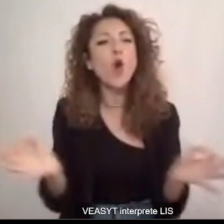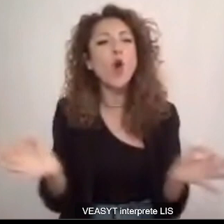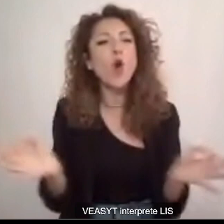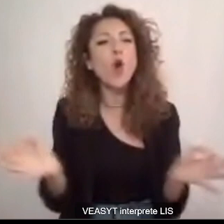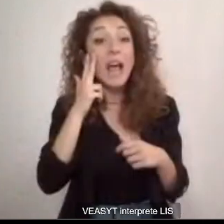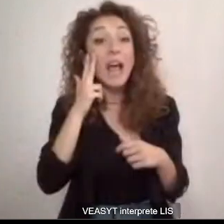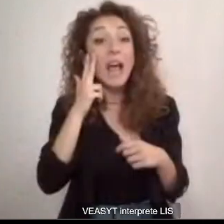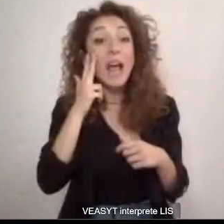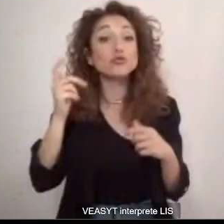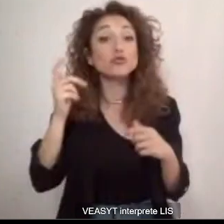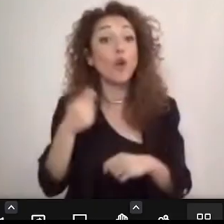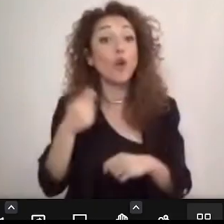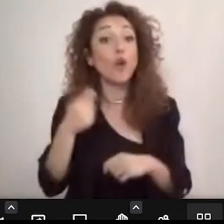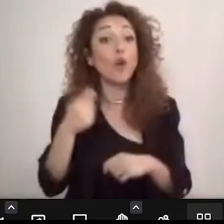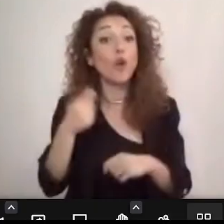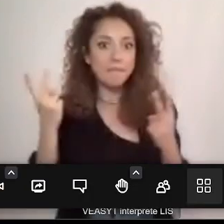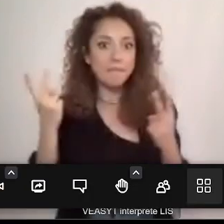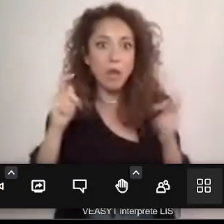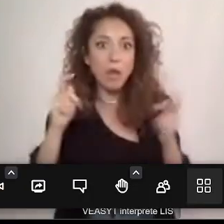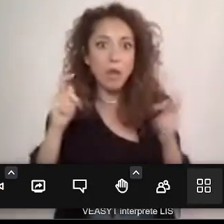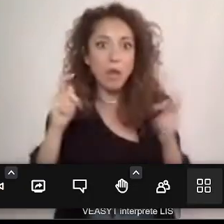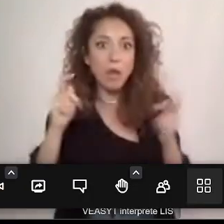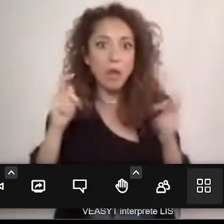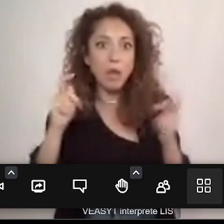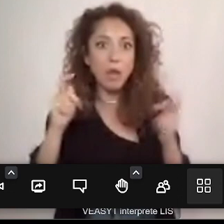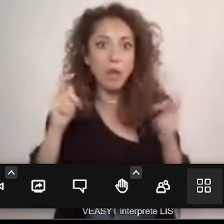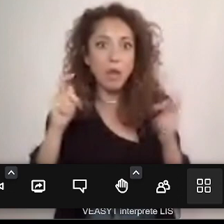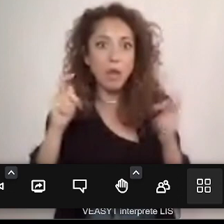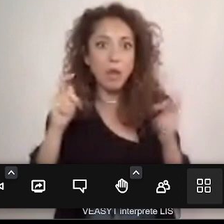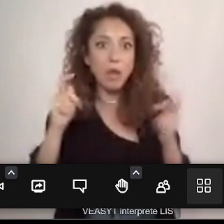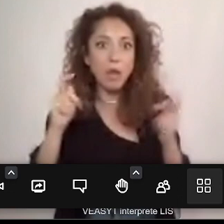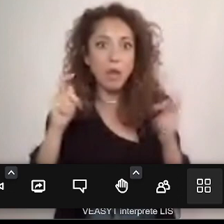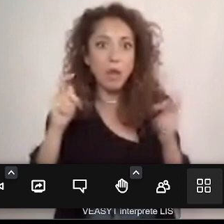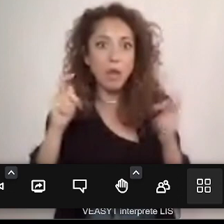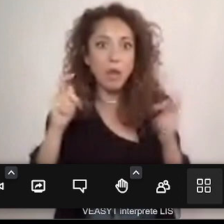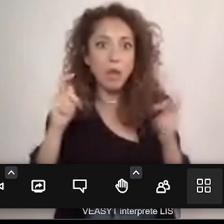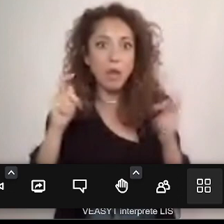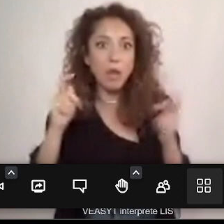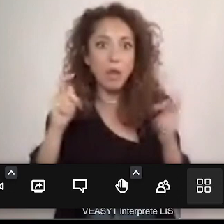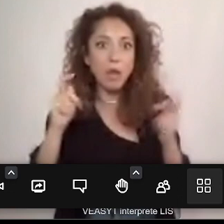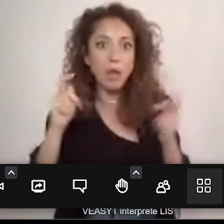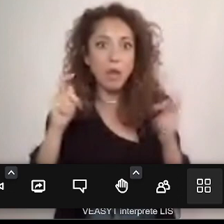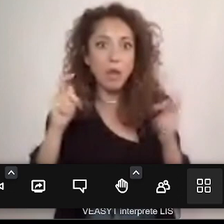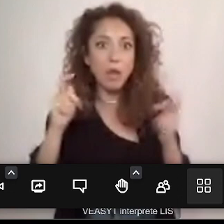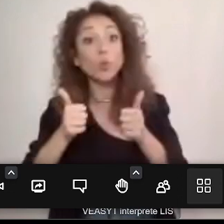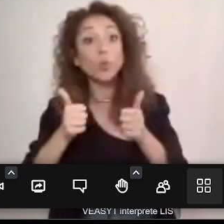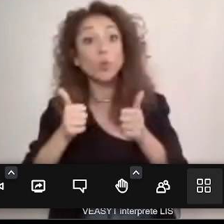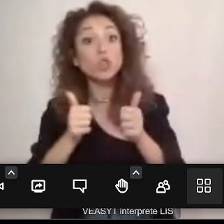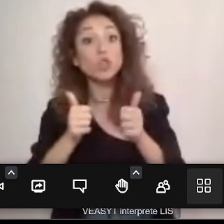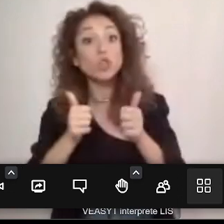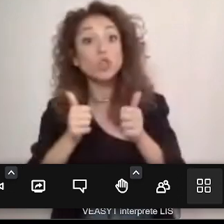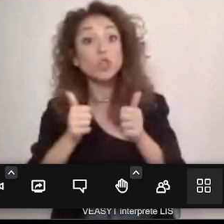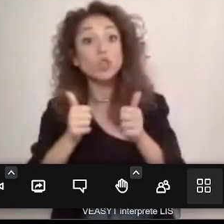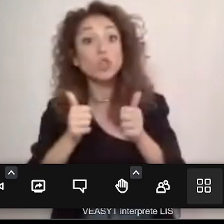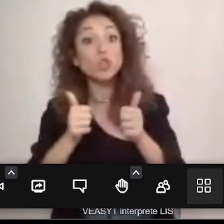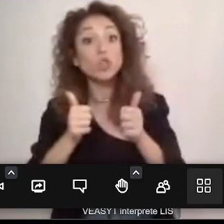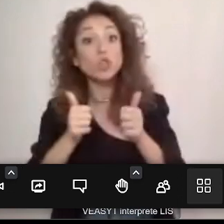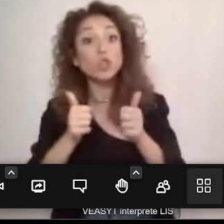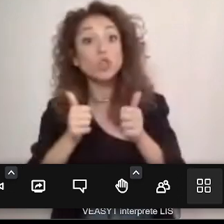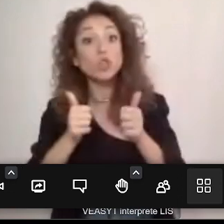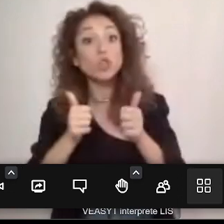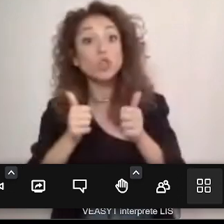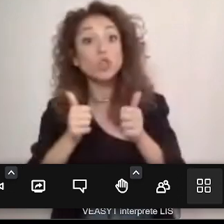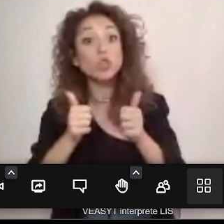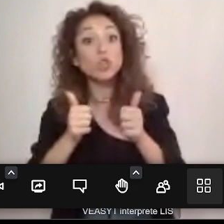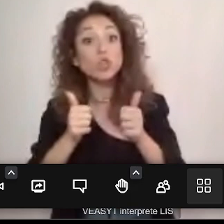evento possiamo dirlo dal 7 all'11 di giugno che presenterà la città attraverso incontri, visite e